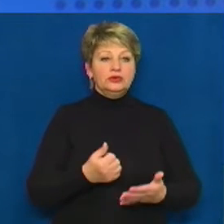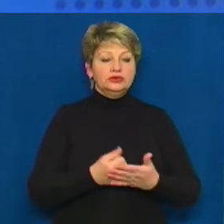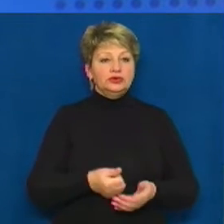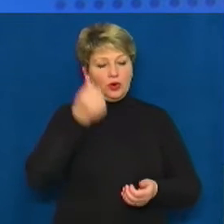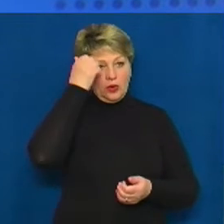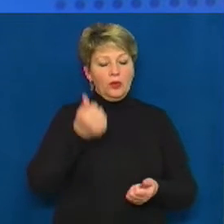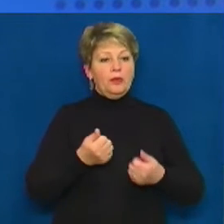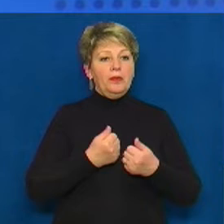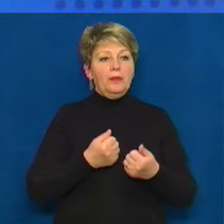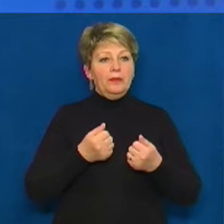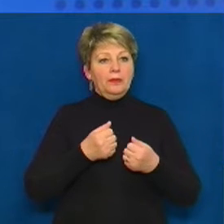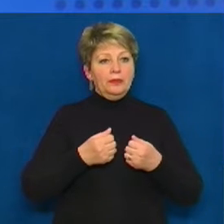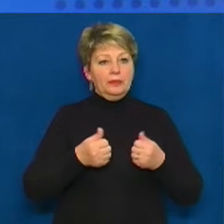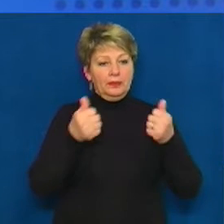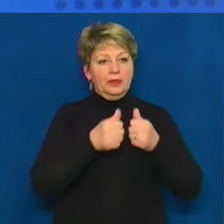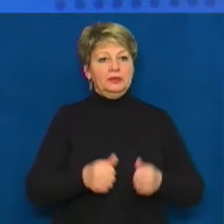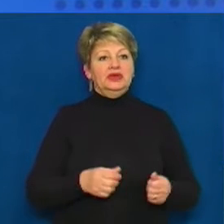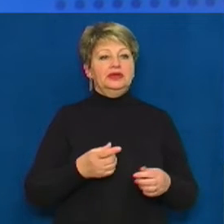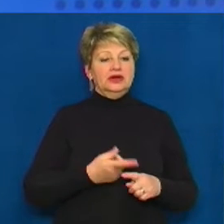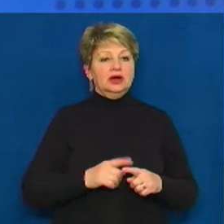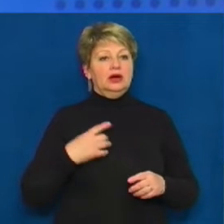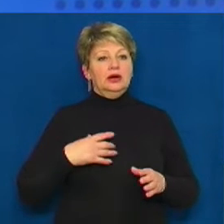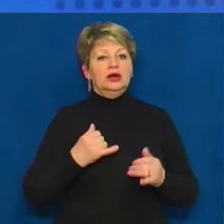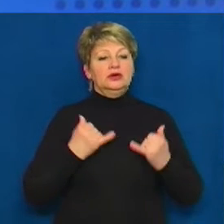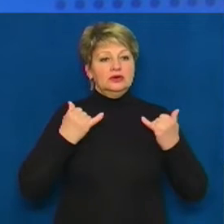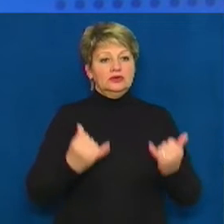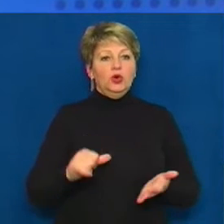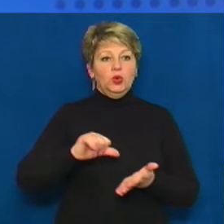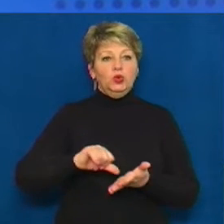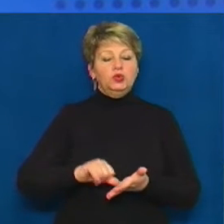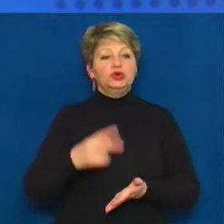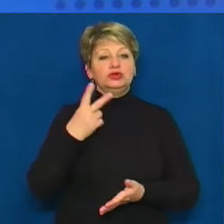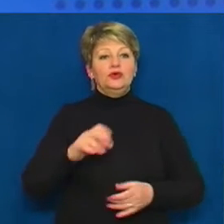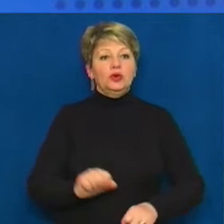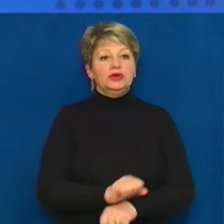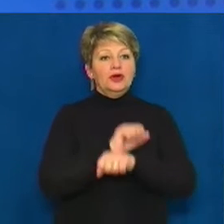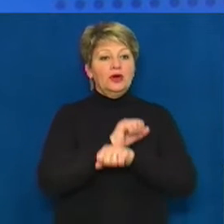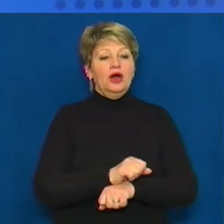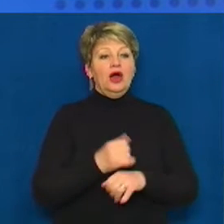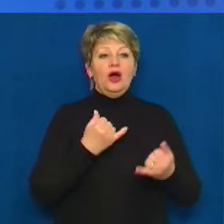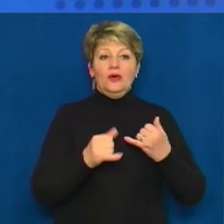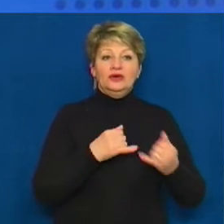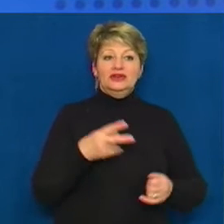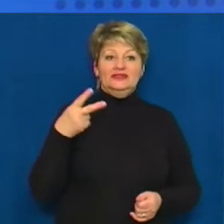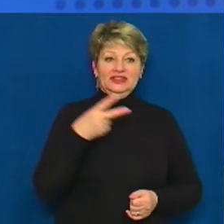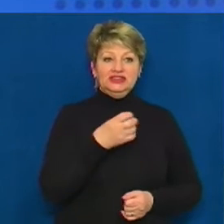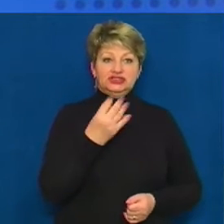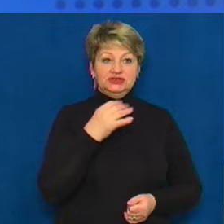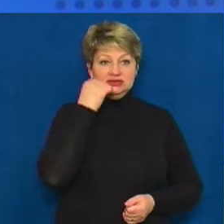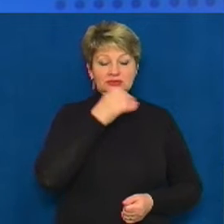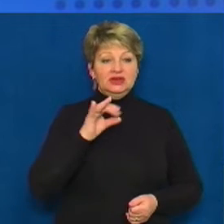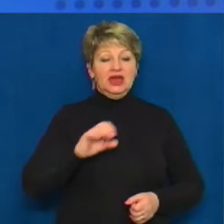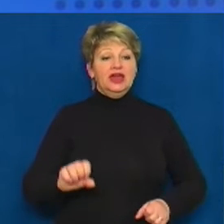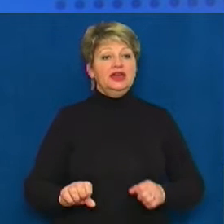борцям за волі України, що в обласному центрі черкасців вшанували учасників двох революцій – Помаранчевої 2004 року та